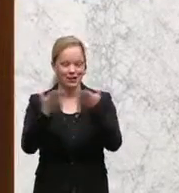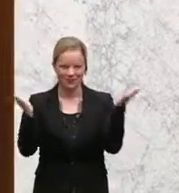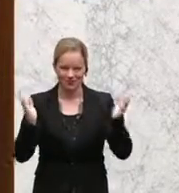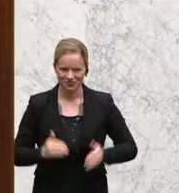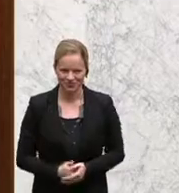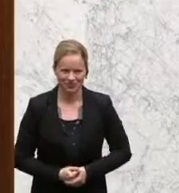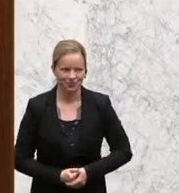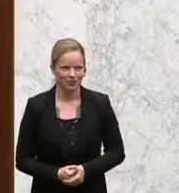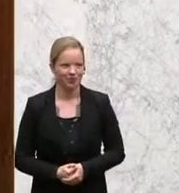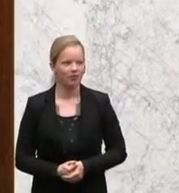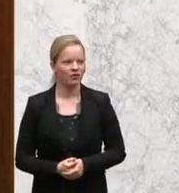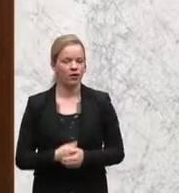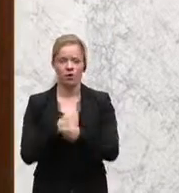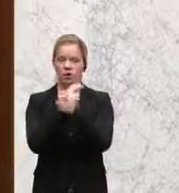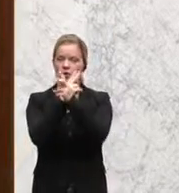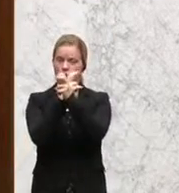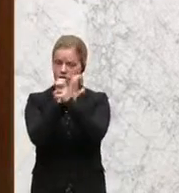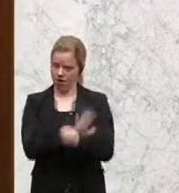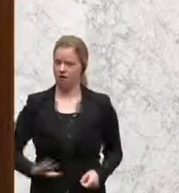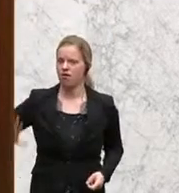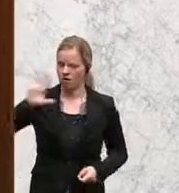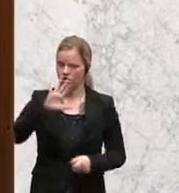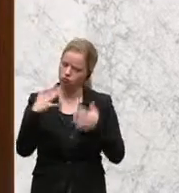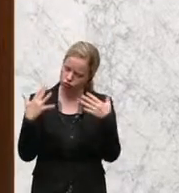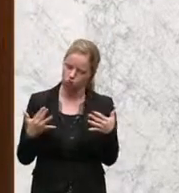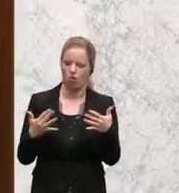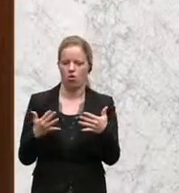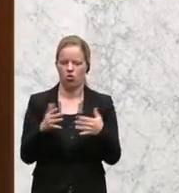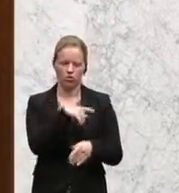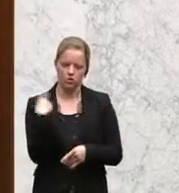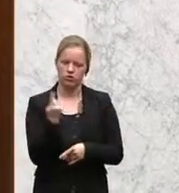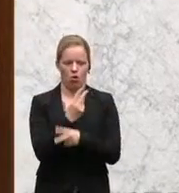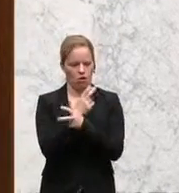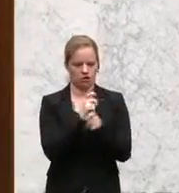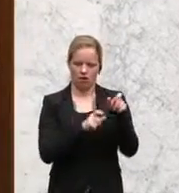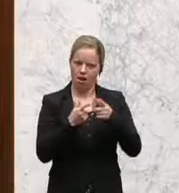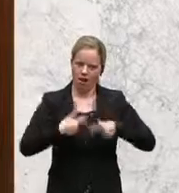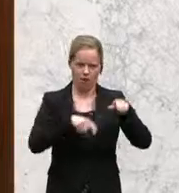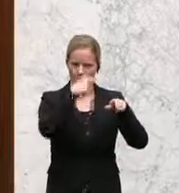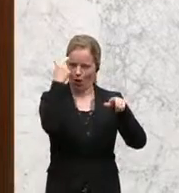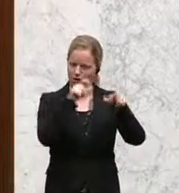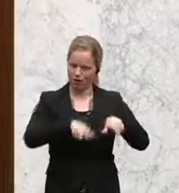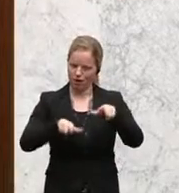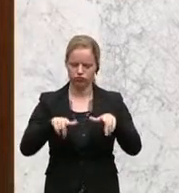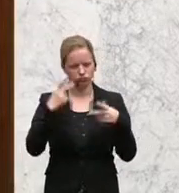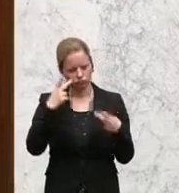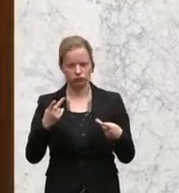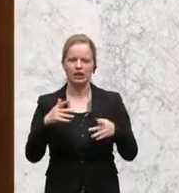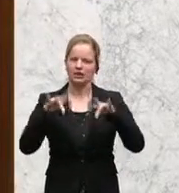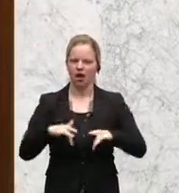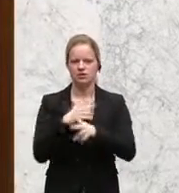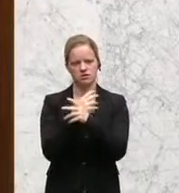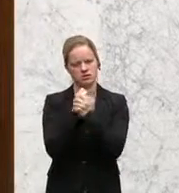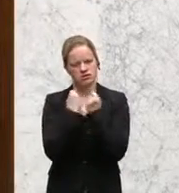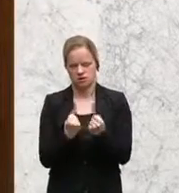Österreich, und so sehen es unsere Landsleute, ist ein sicheres Land. Neun von zehn